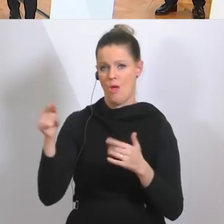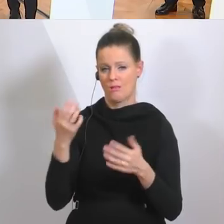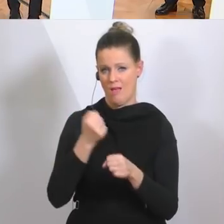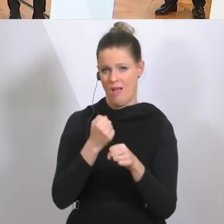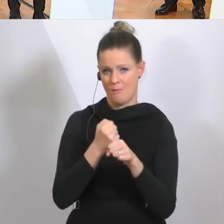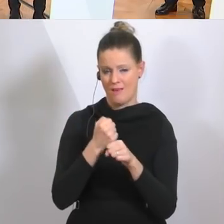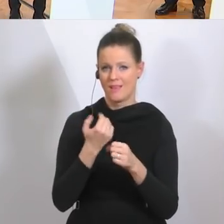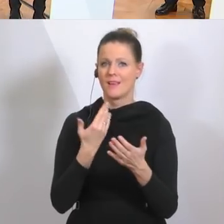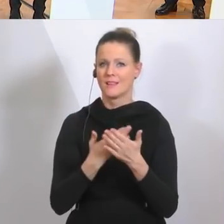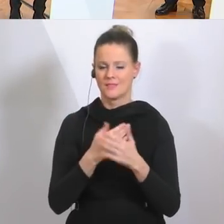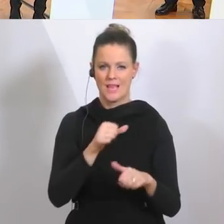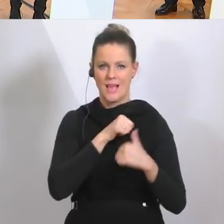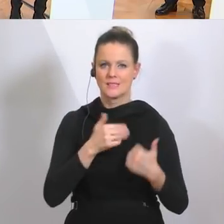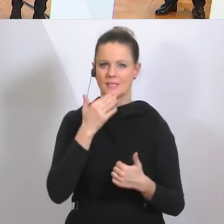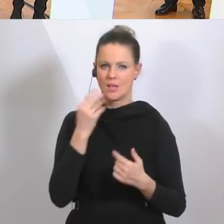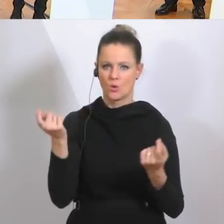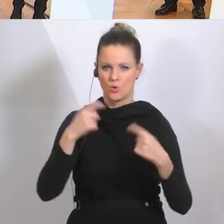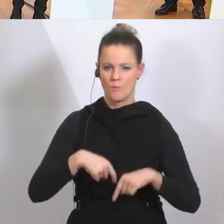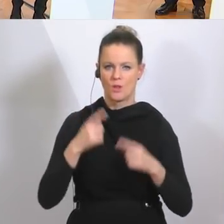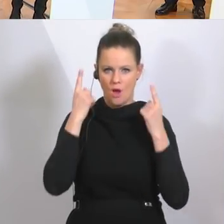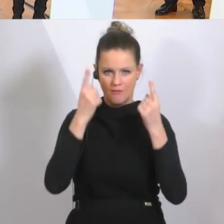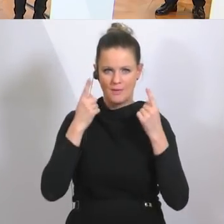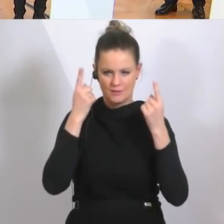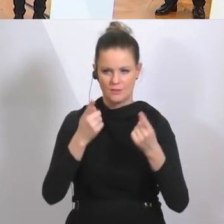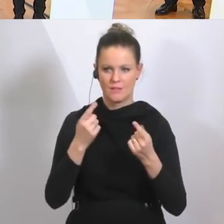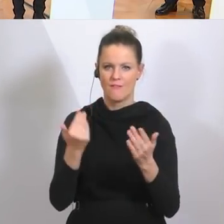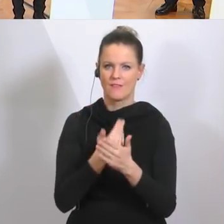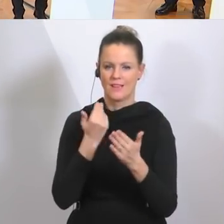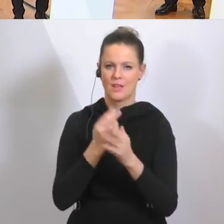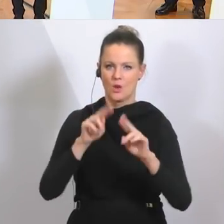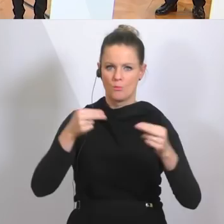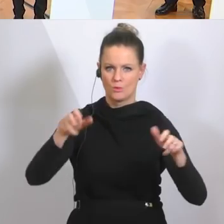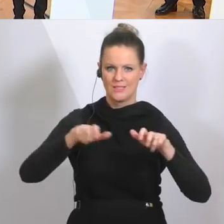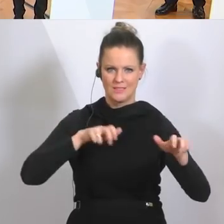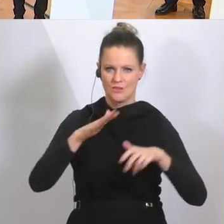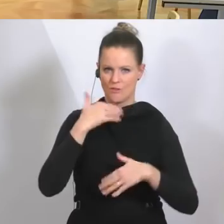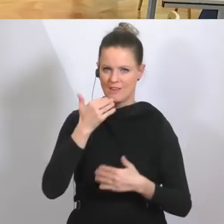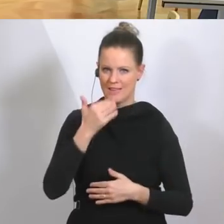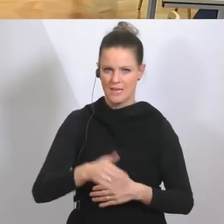und herzlichen Dank fürs Kommen und für die Aufmerksamkeit und den Vertretern der Bundesregierung. Vielen Dank.